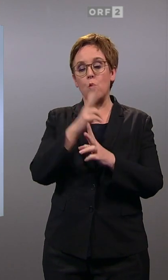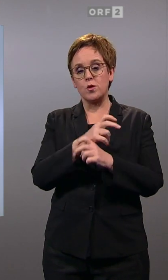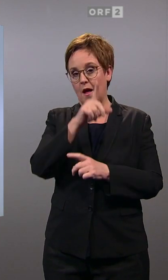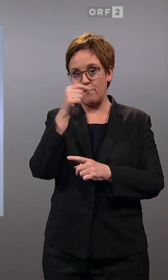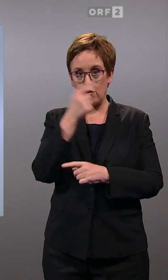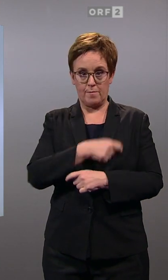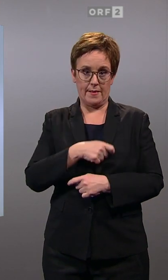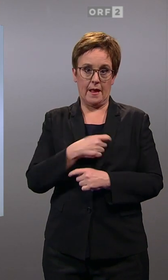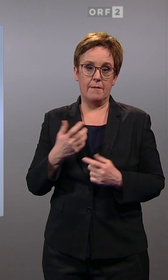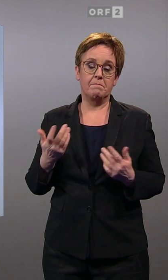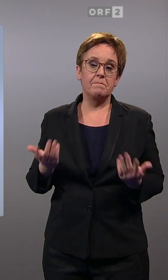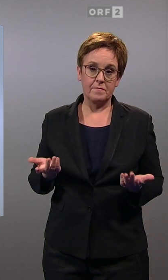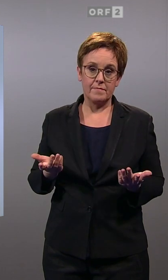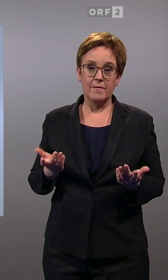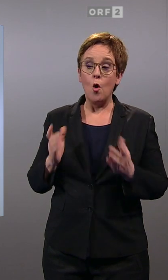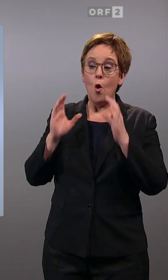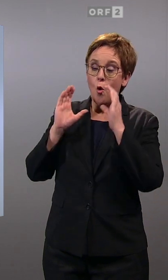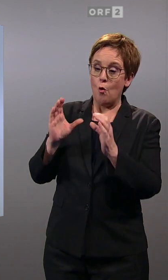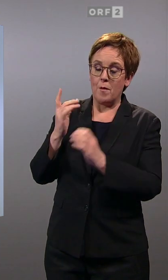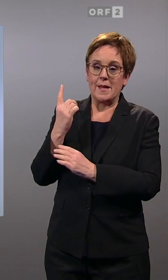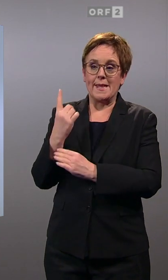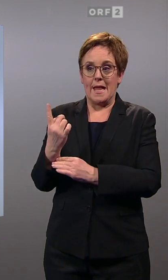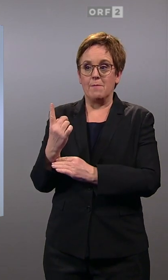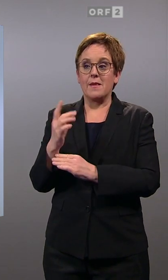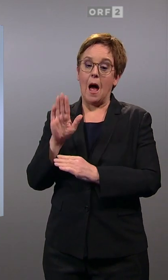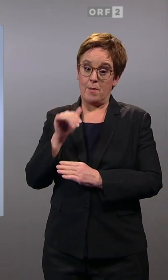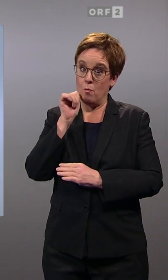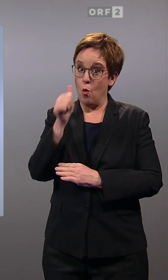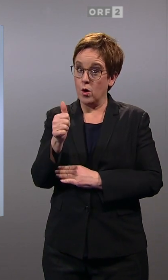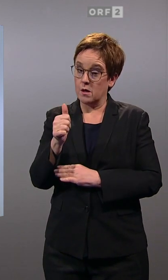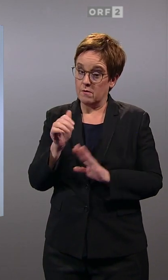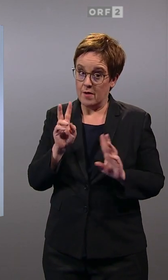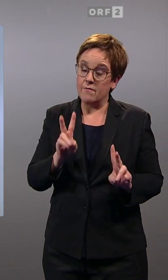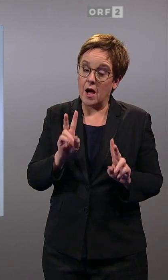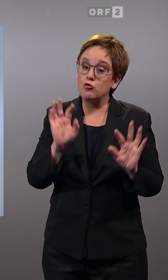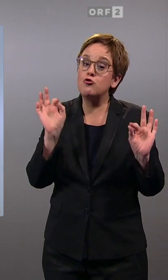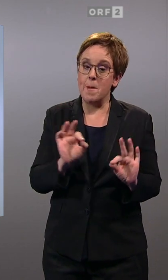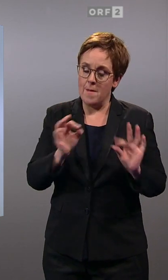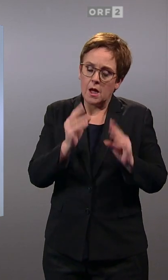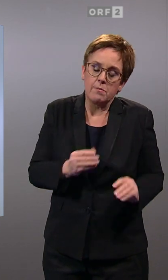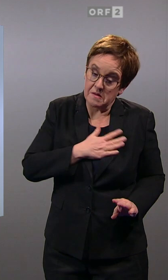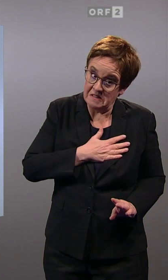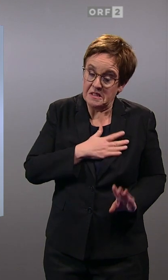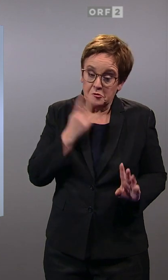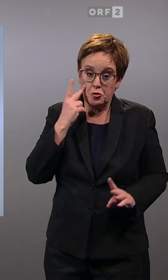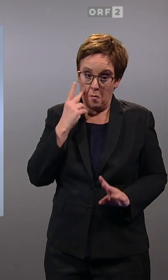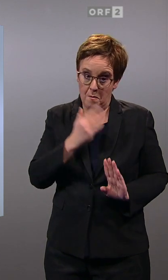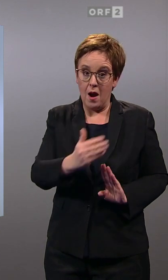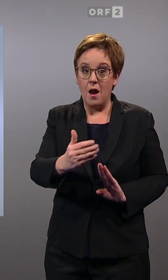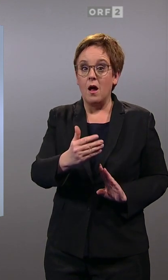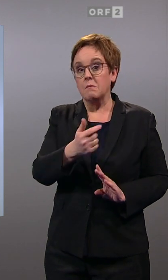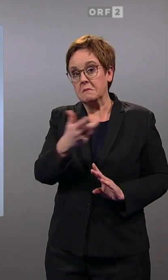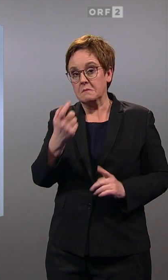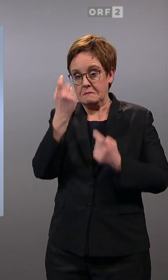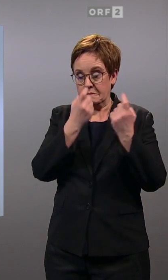Das heißt, für die ÖVP wird das ab morgen, wenn es so dramatisch ausgeht wie befürchtet von einigen oder